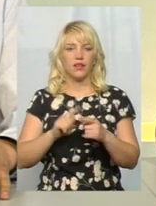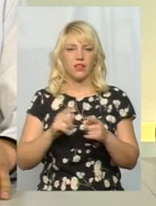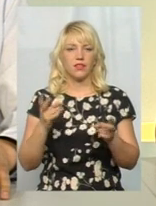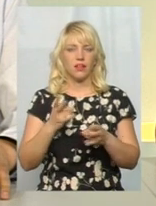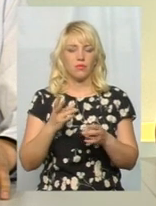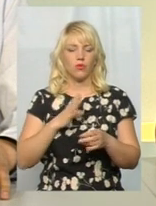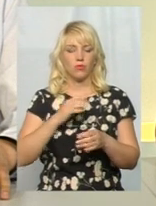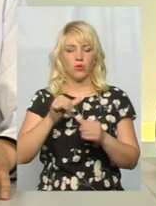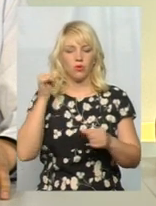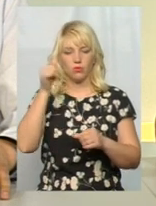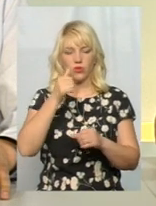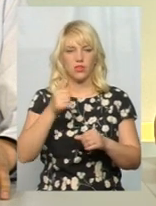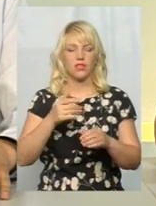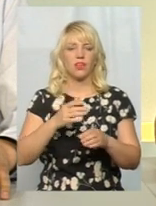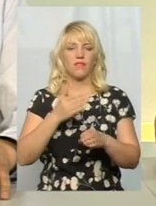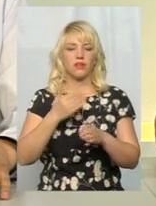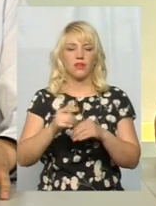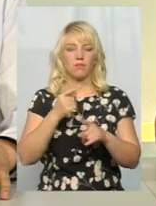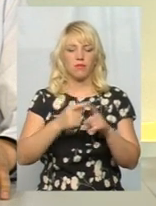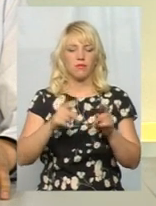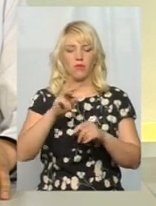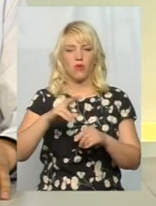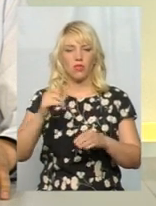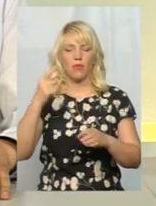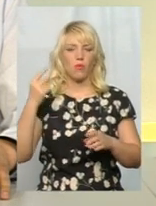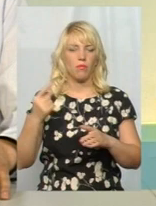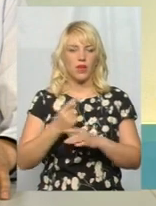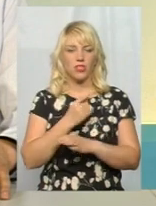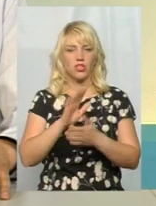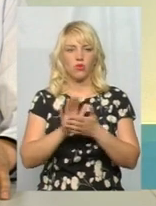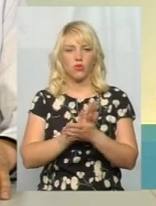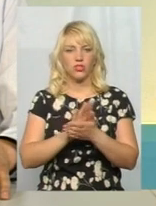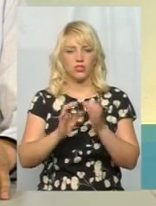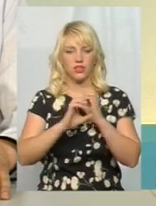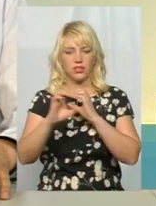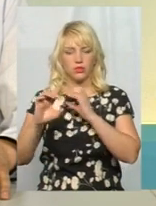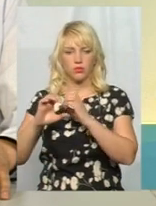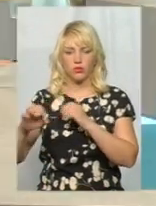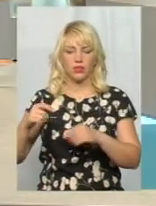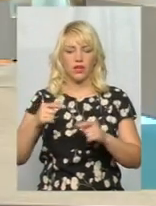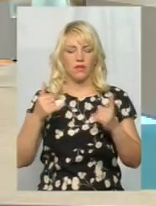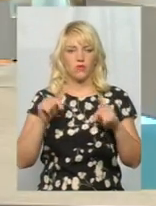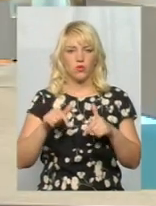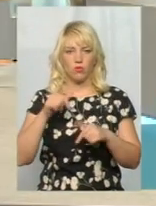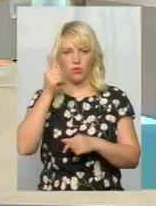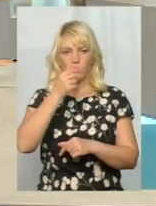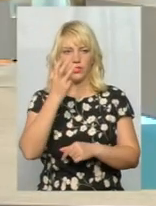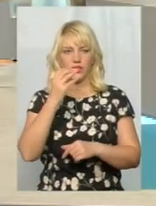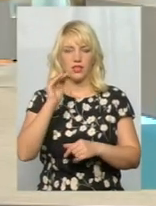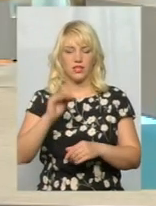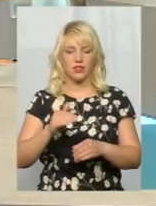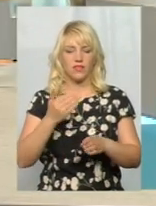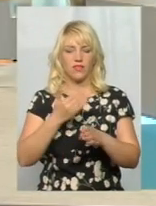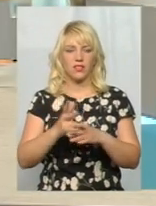перших очисних спорудах. Сьогодні 300 тисяч, ось, спосередньо в цьому році виділено на новий